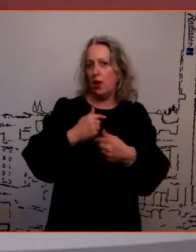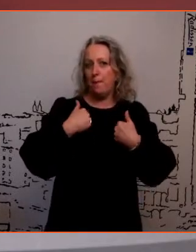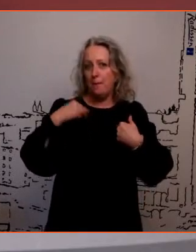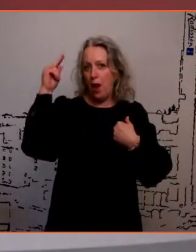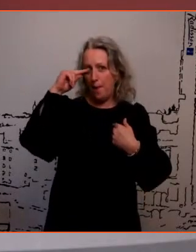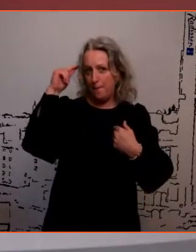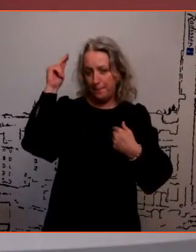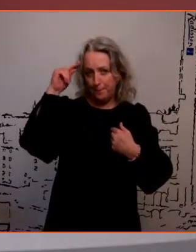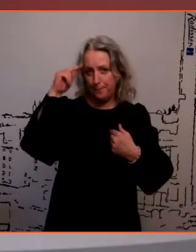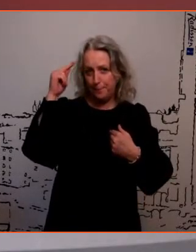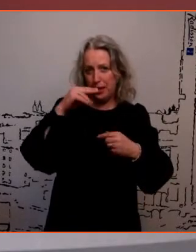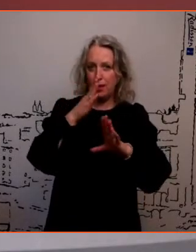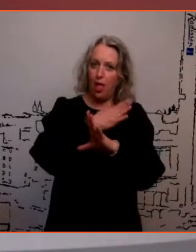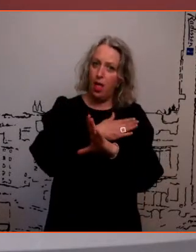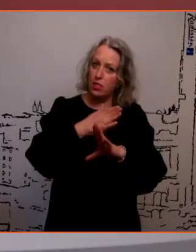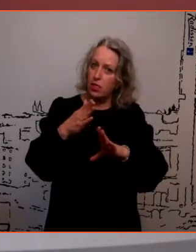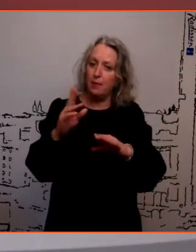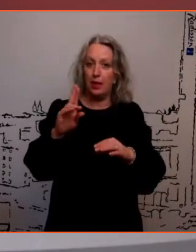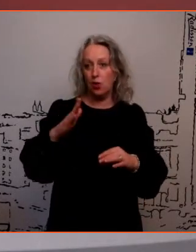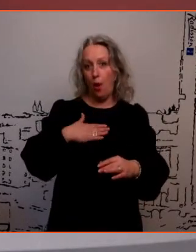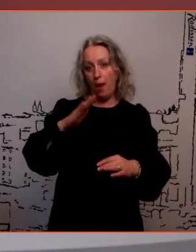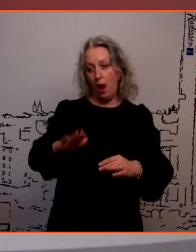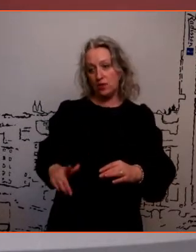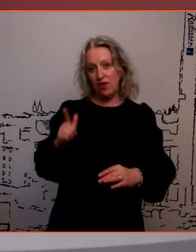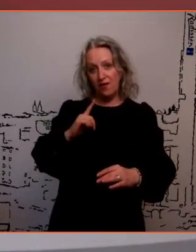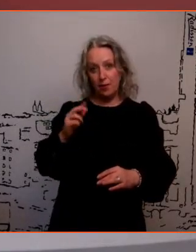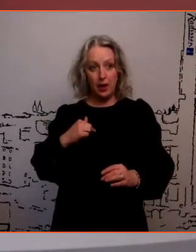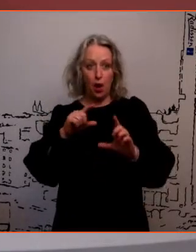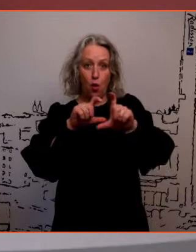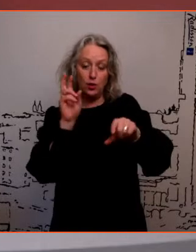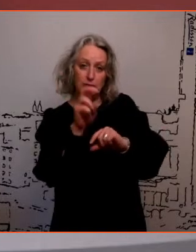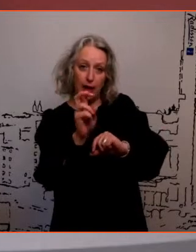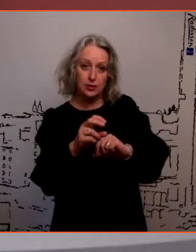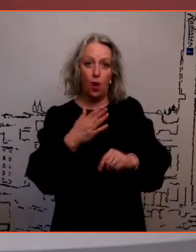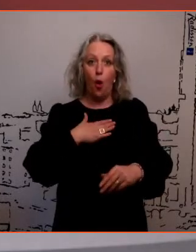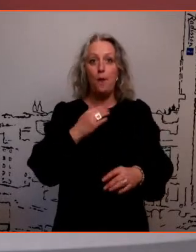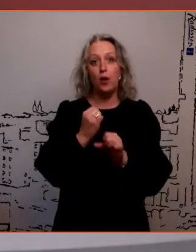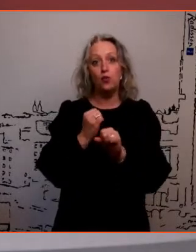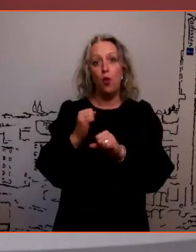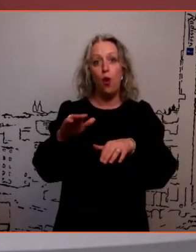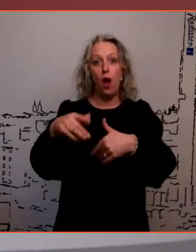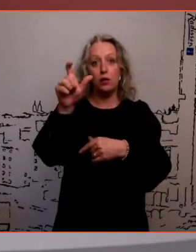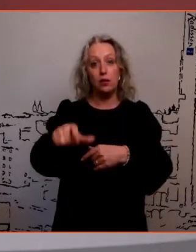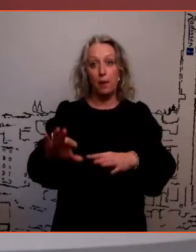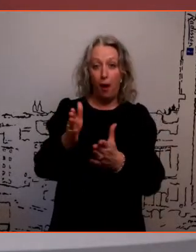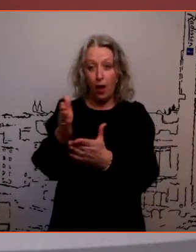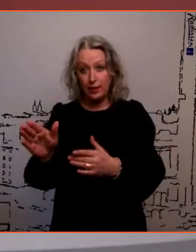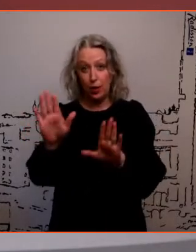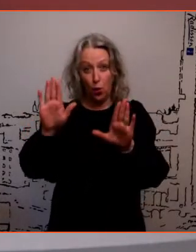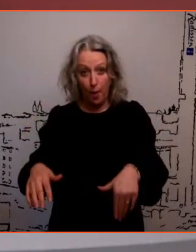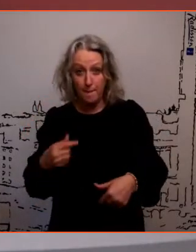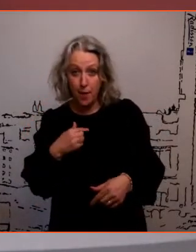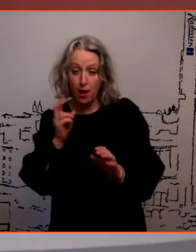Siis kes mul last võibolla valvaks, kui ma käik seal koolis, kas ma tööandja oleks nii painlik, et ta lubaks mul minna. Ja nii edasi.